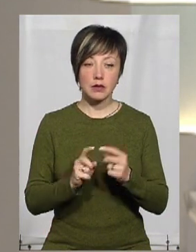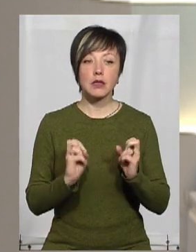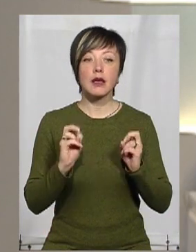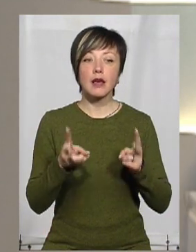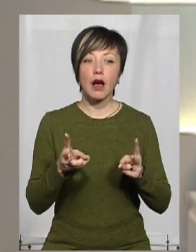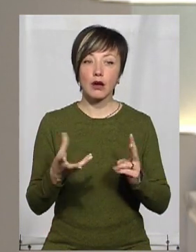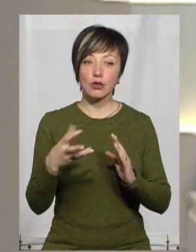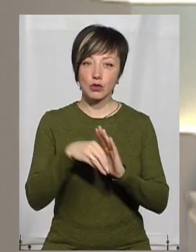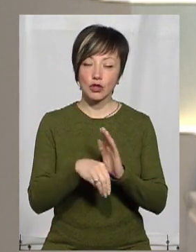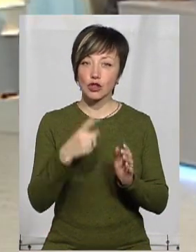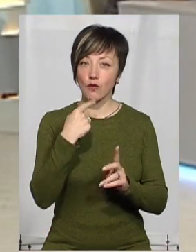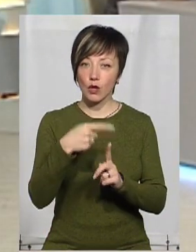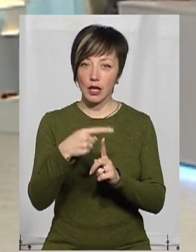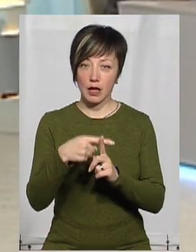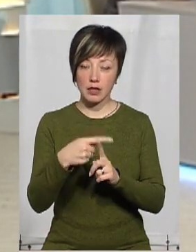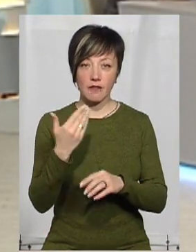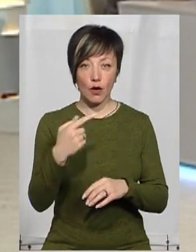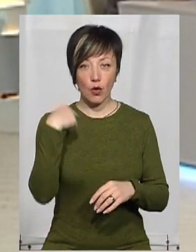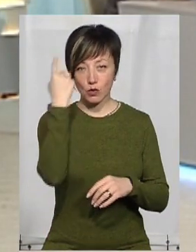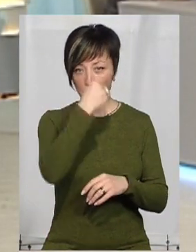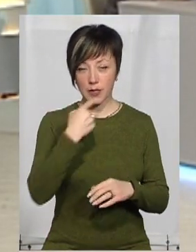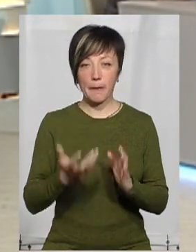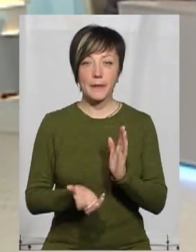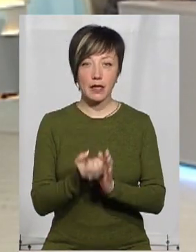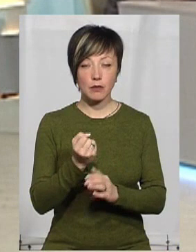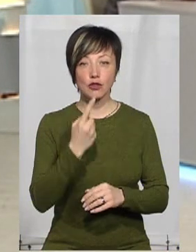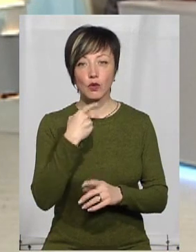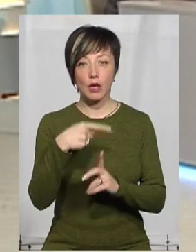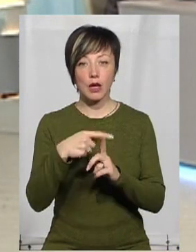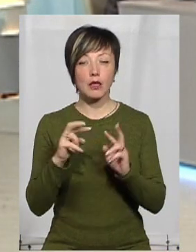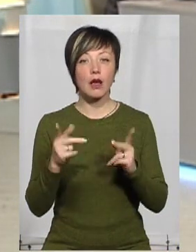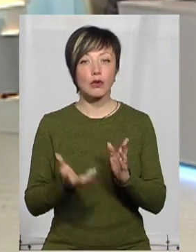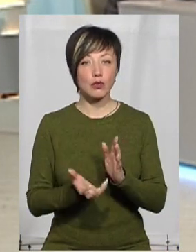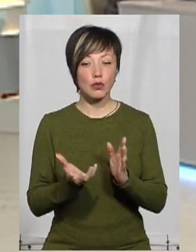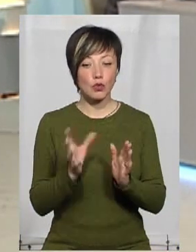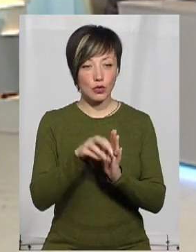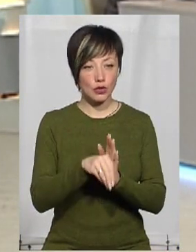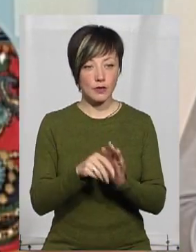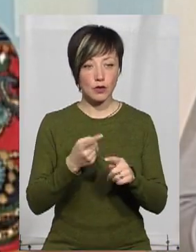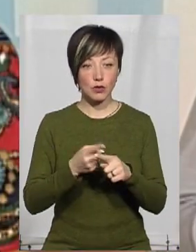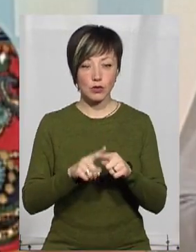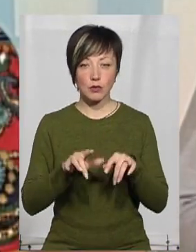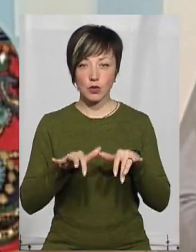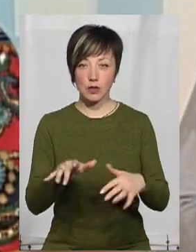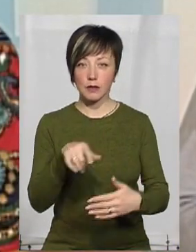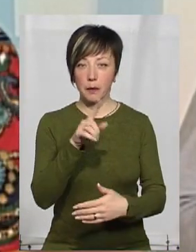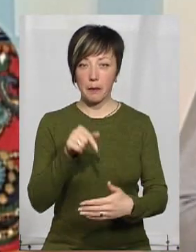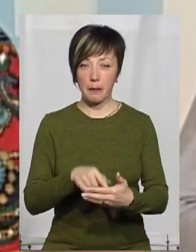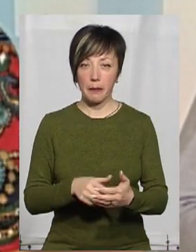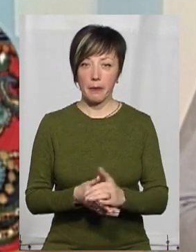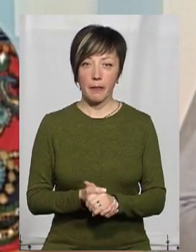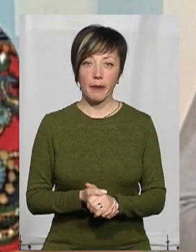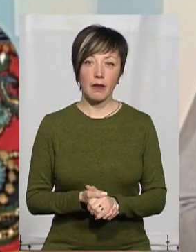Як долучився Червоний Хрест? Ви особисто підтримуєте Червоний Хрест. Як долучився до ініціативи? Так, на